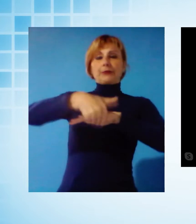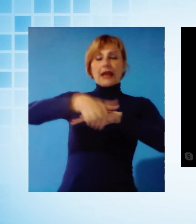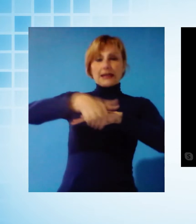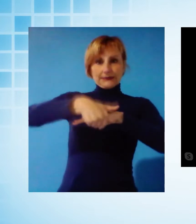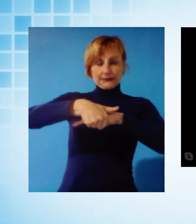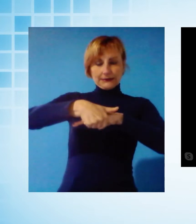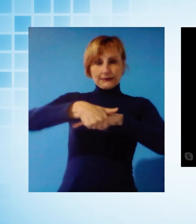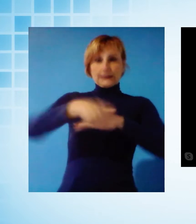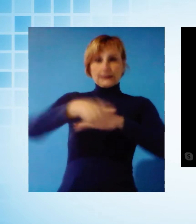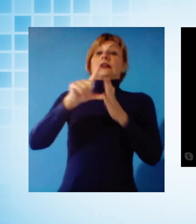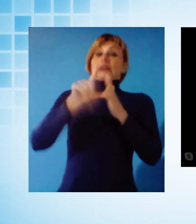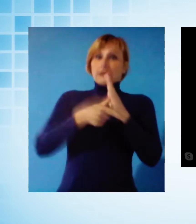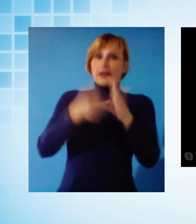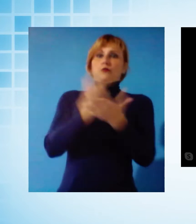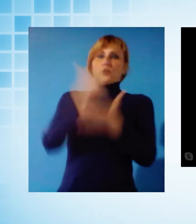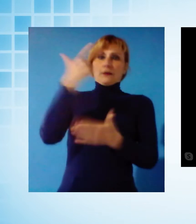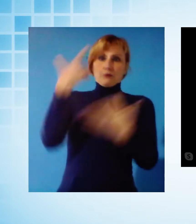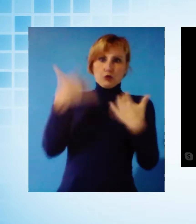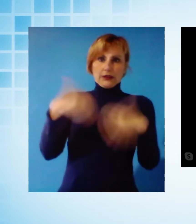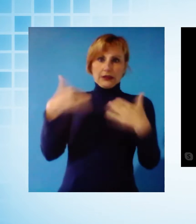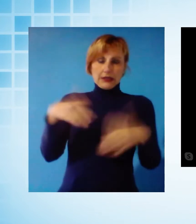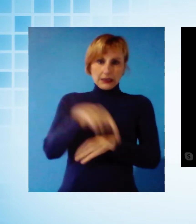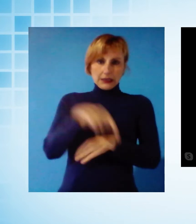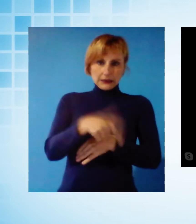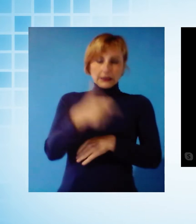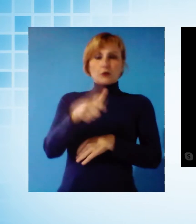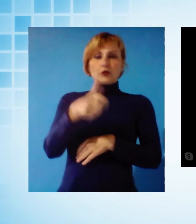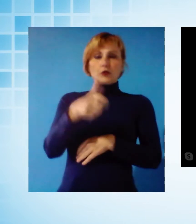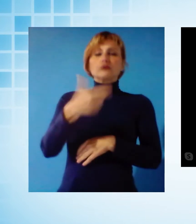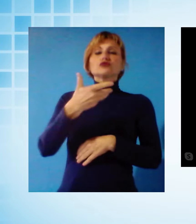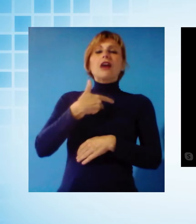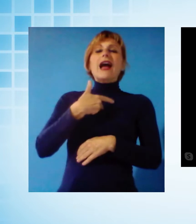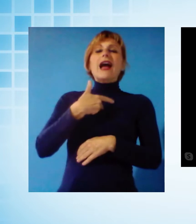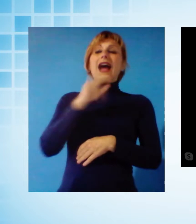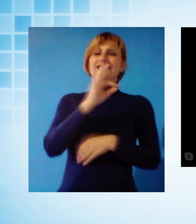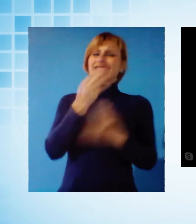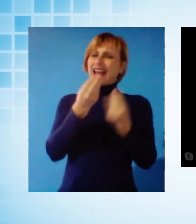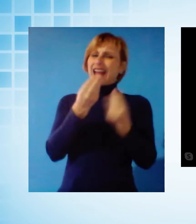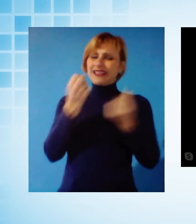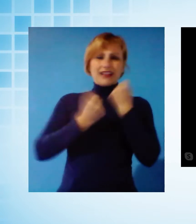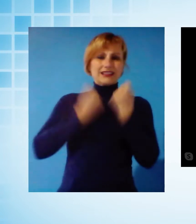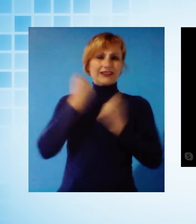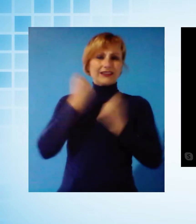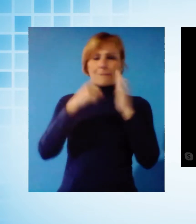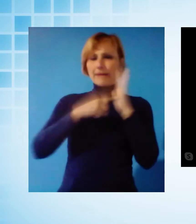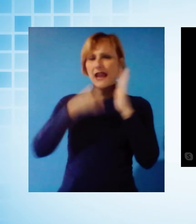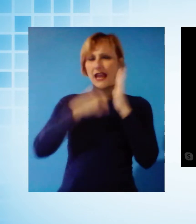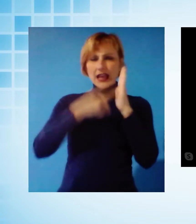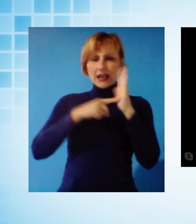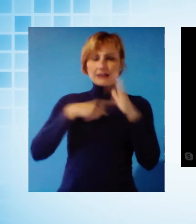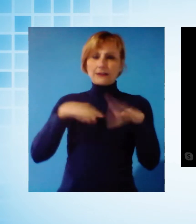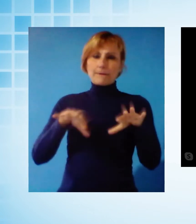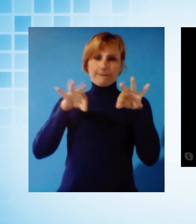importante il tempo, perché ci sono attività che non lavorano più ormai da mesi. Mi riferisco per esempio a chi fa i servizi alla persona,